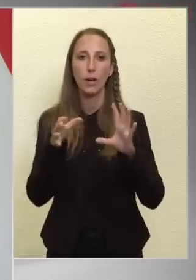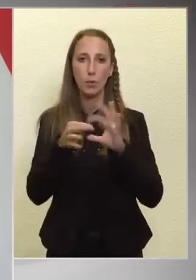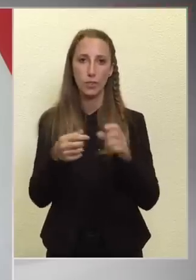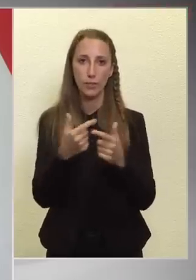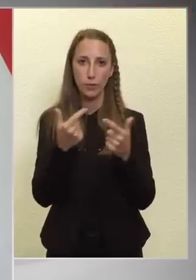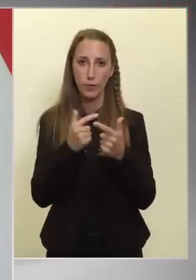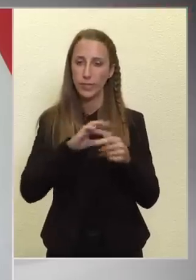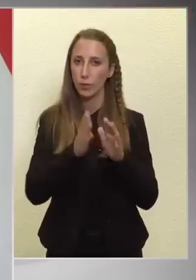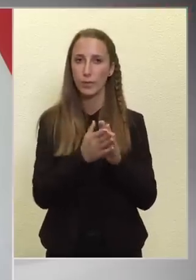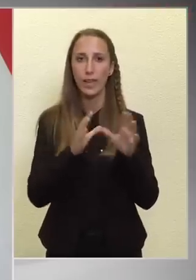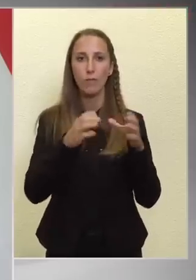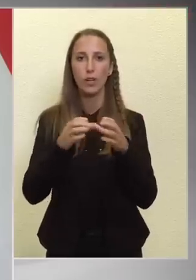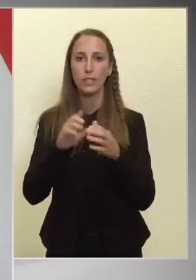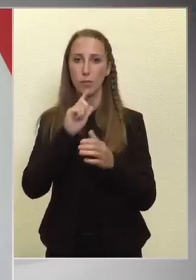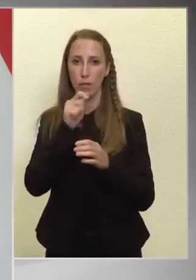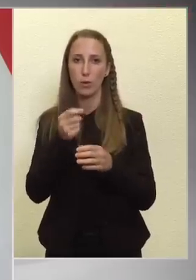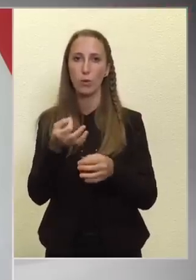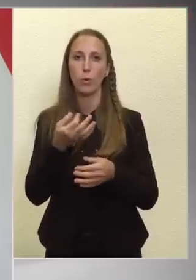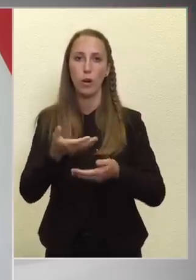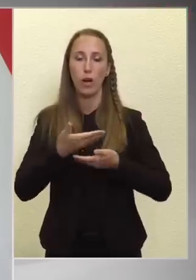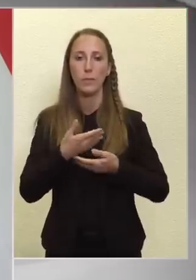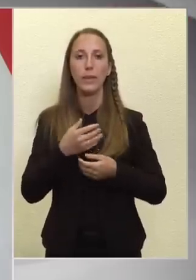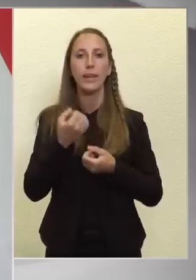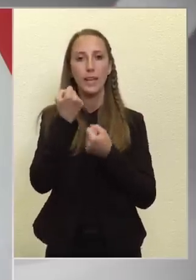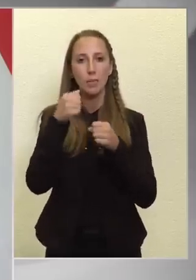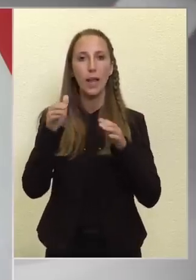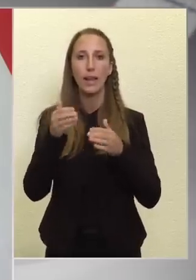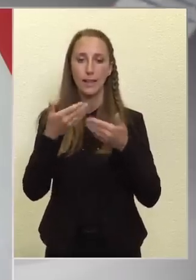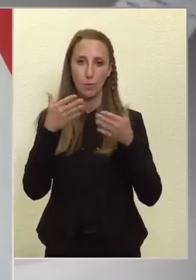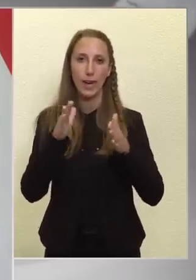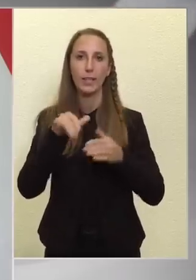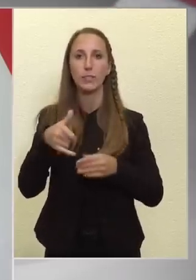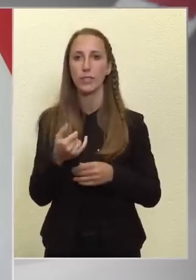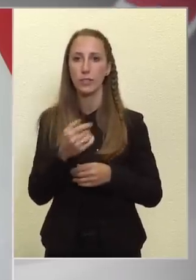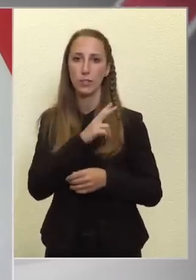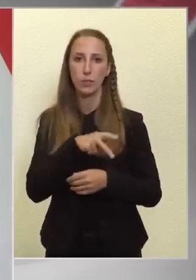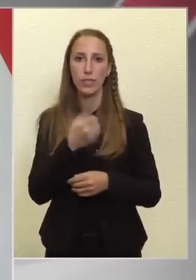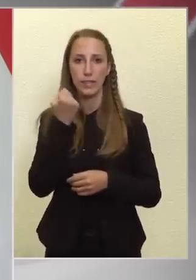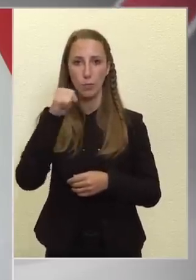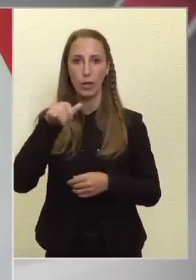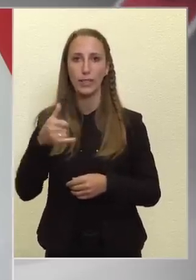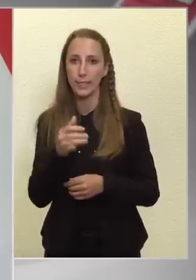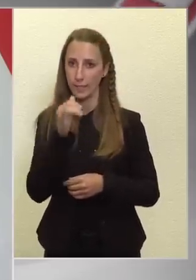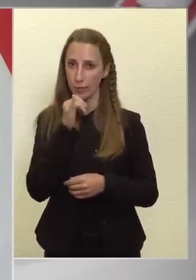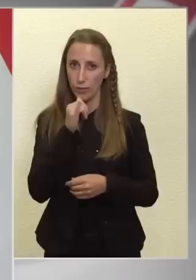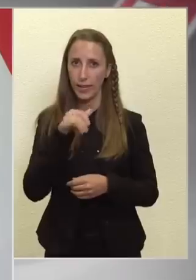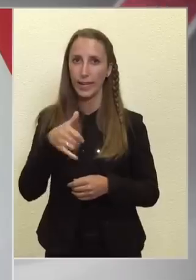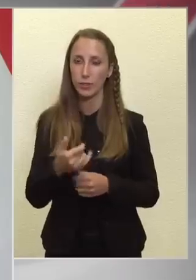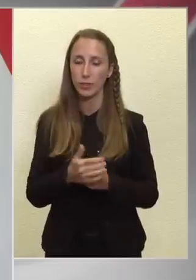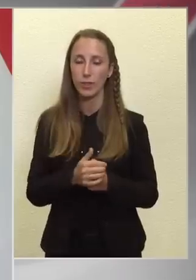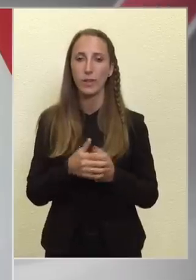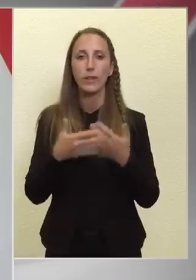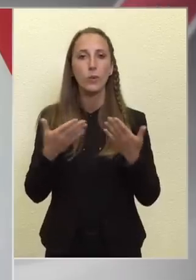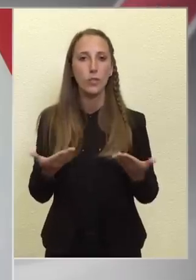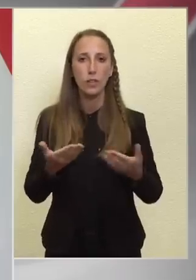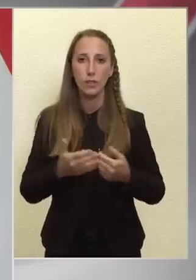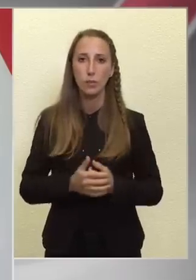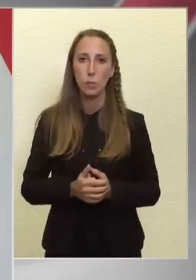minden frakció a magyaroktól kap. A liberálisok is, a szociáldemokraták is, a zöldek is. Úgyhogy